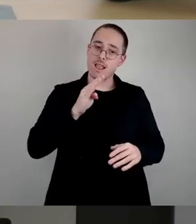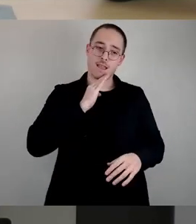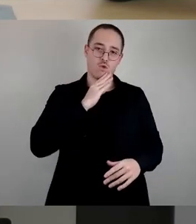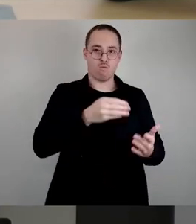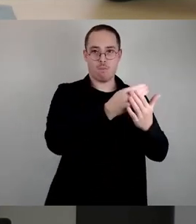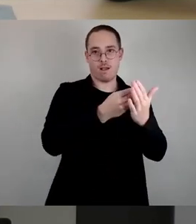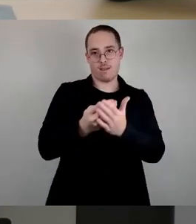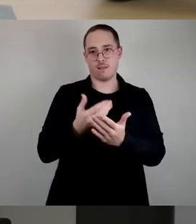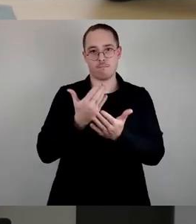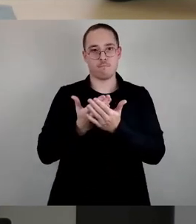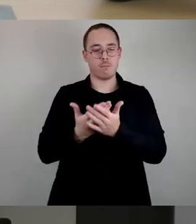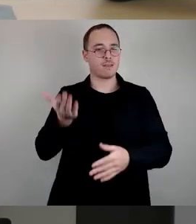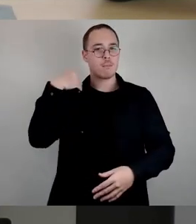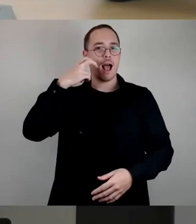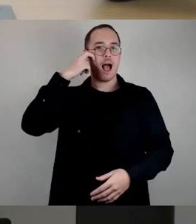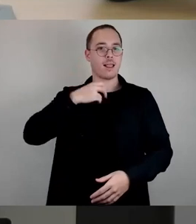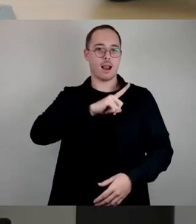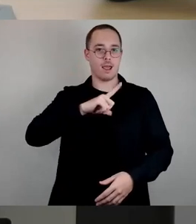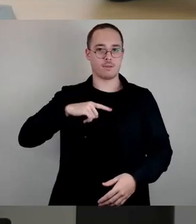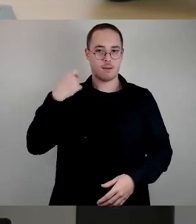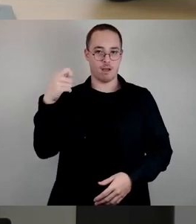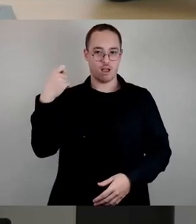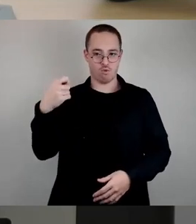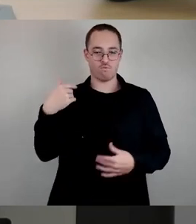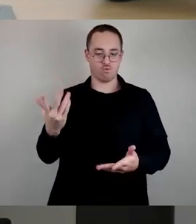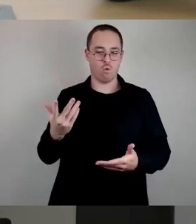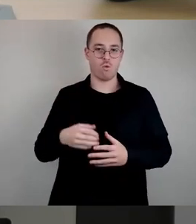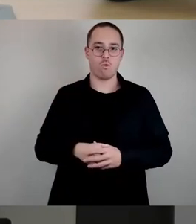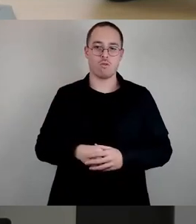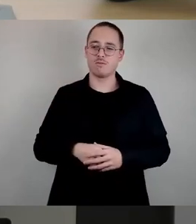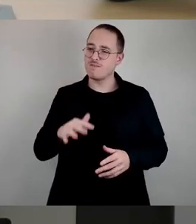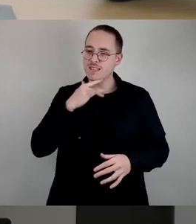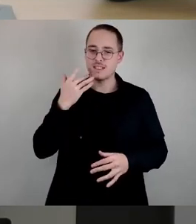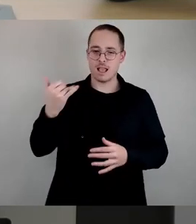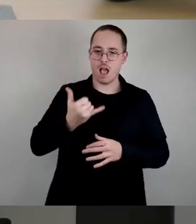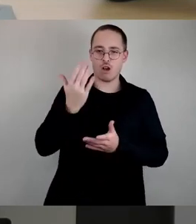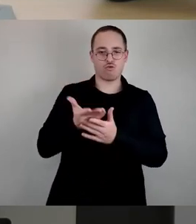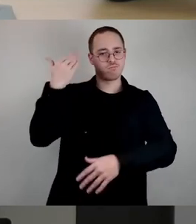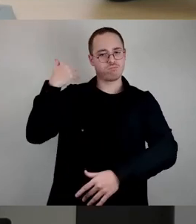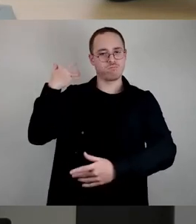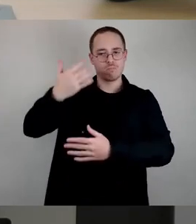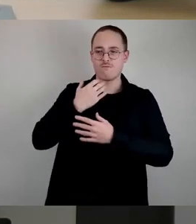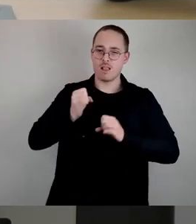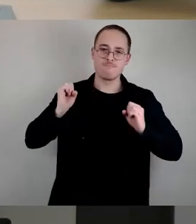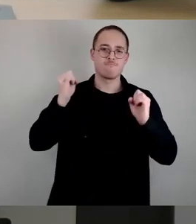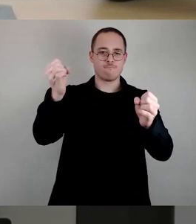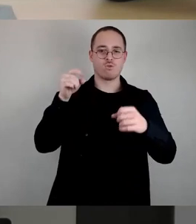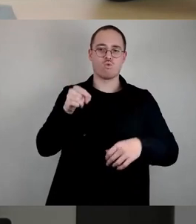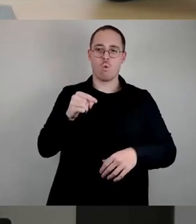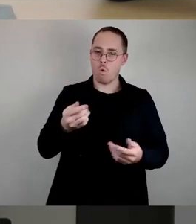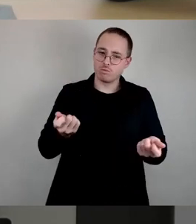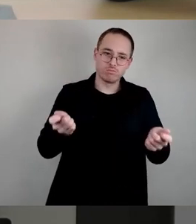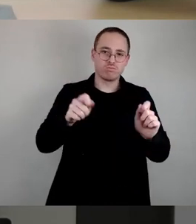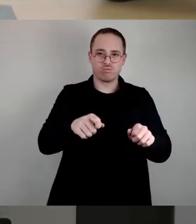beim ehemaligen Judenlager Hellergewerke gibt es seit Jahren Bemühungen, diese Orte zu erschließen und für die historische Bildung nutzbar zu machen.